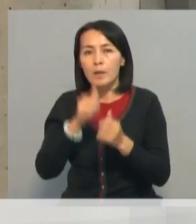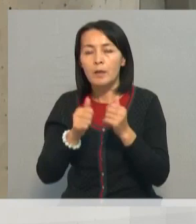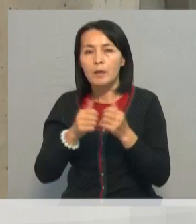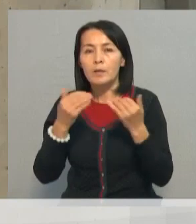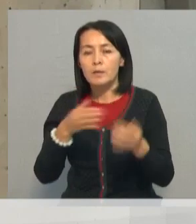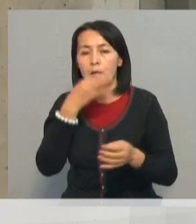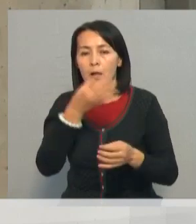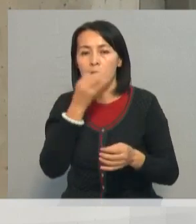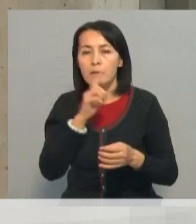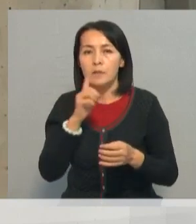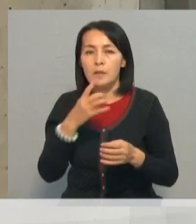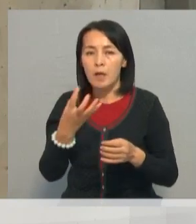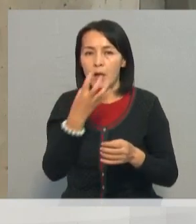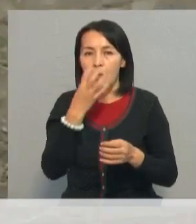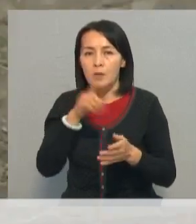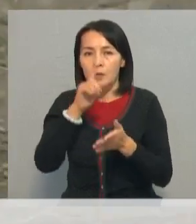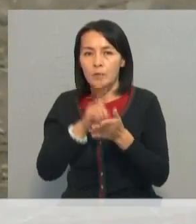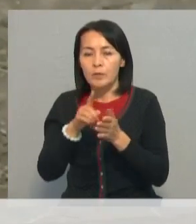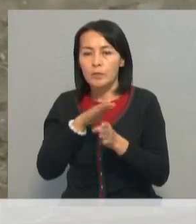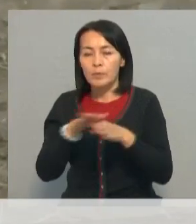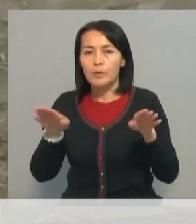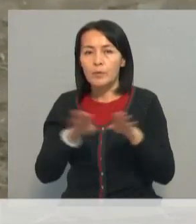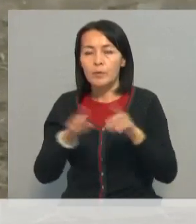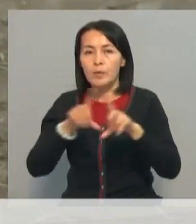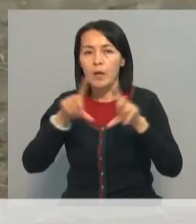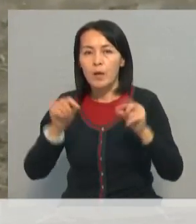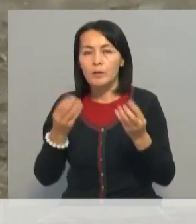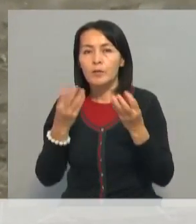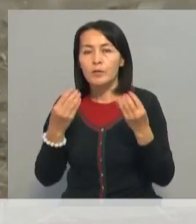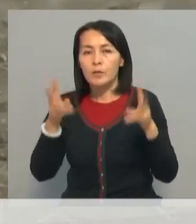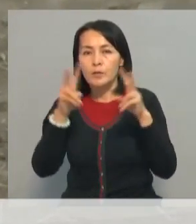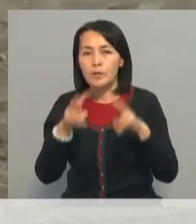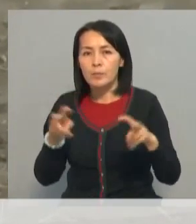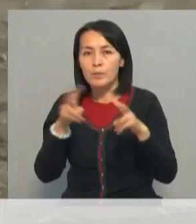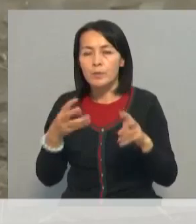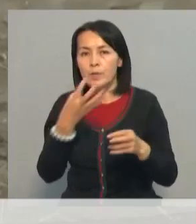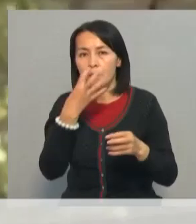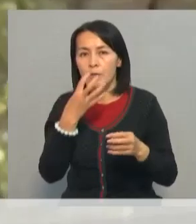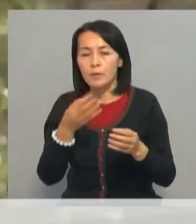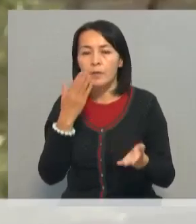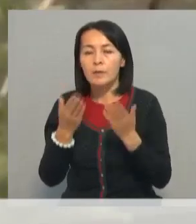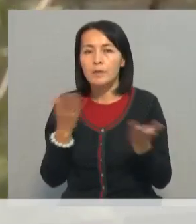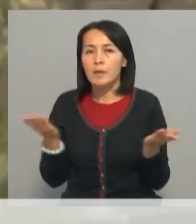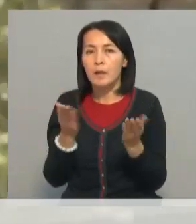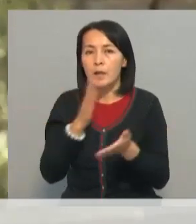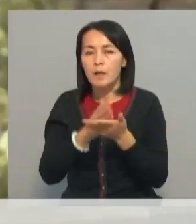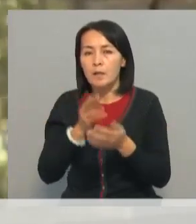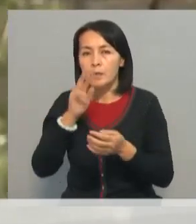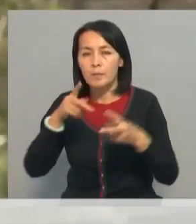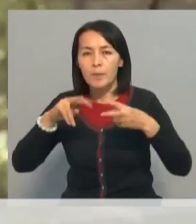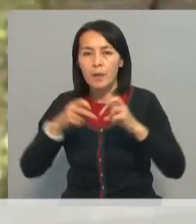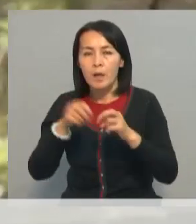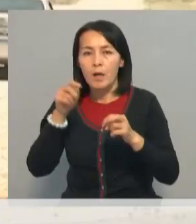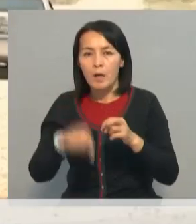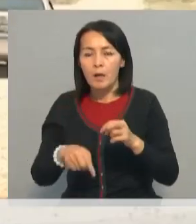вас, ответственный за котлы отопления, должен посетить соответствующие объекты и еще раз проверить систему отопления. Если есть какая-либо неотложная проблема,